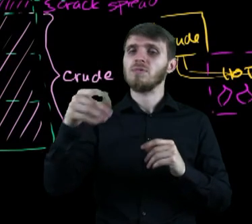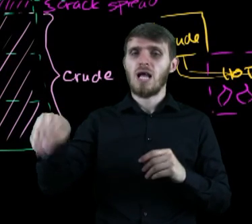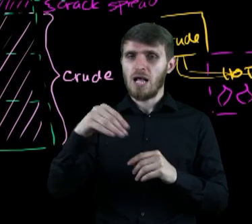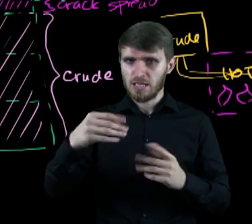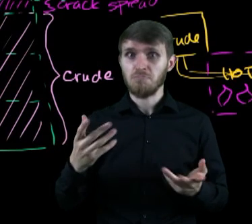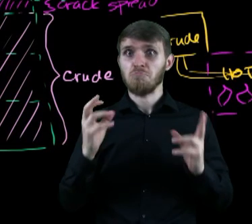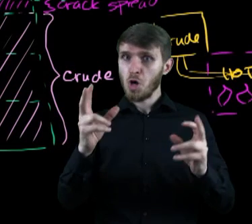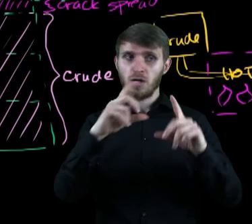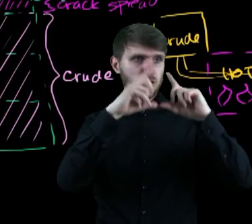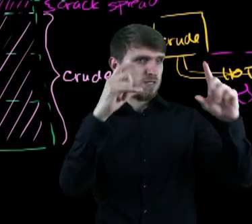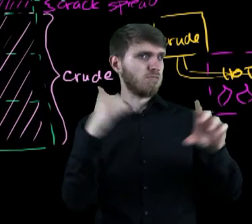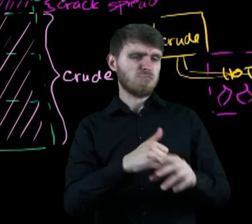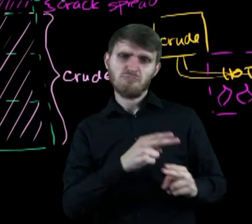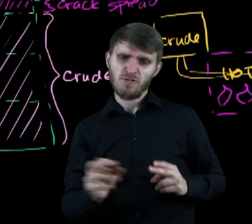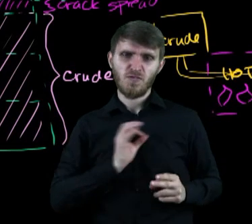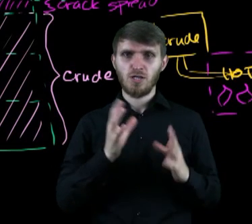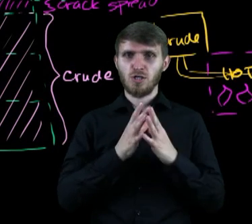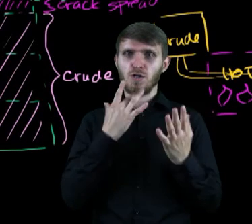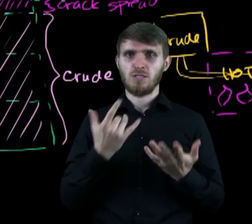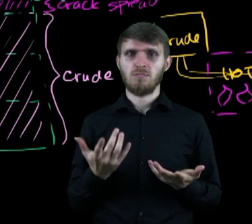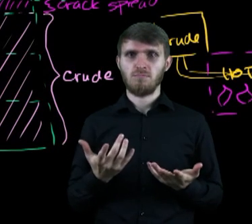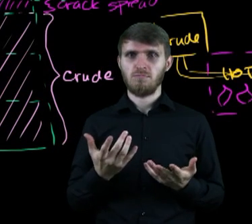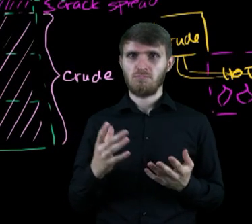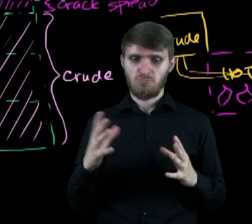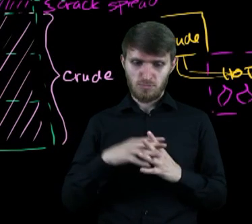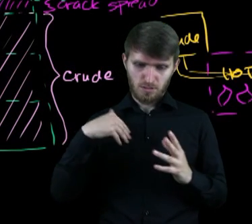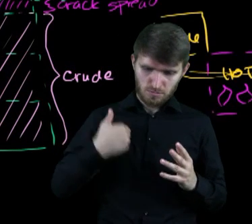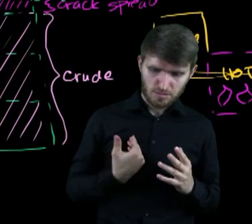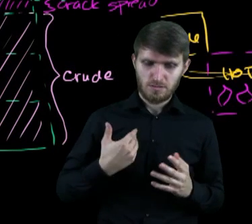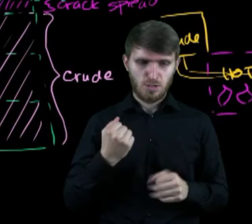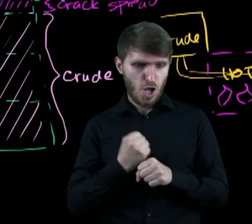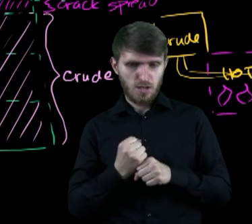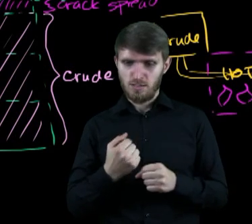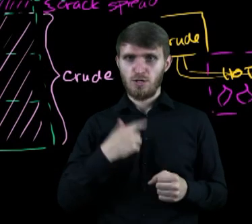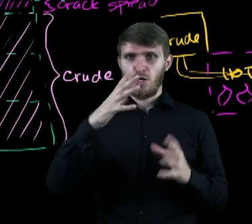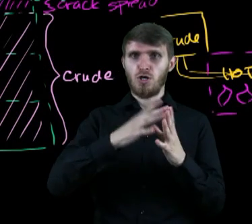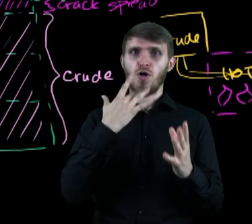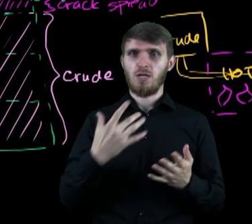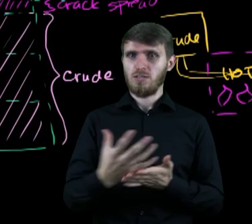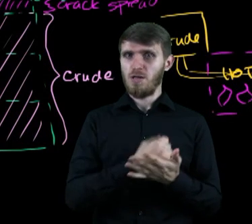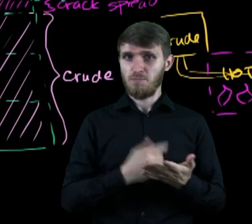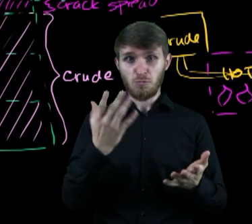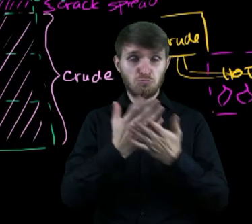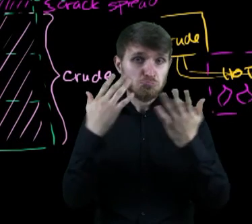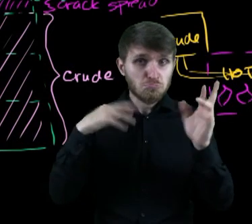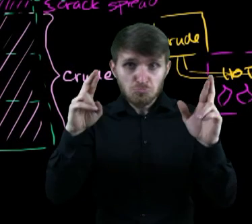transakcję kartą kredytową. Czyli detaliście zostaje 10 centów. 10 centów marży.